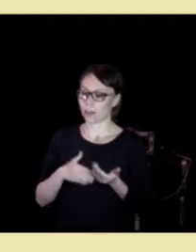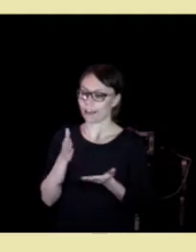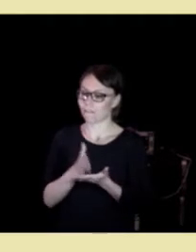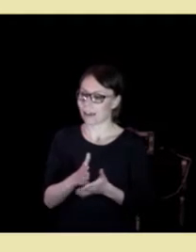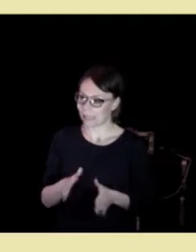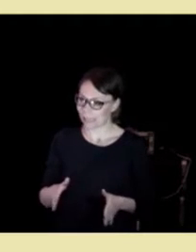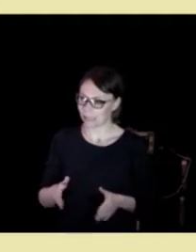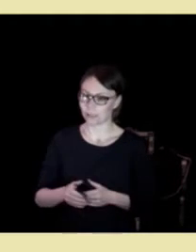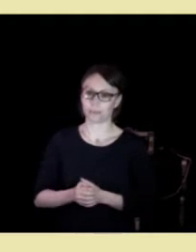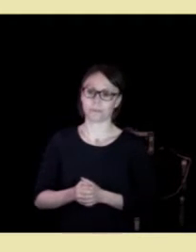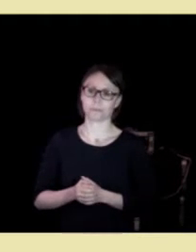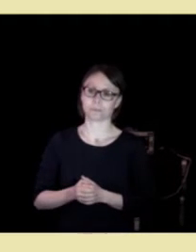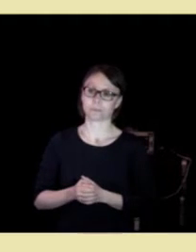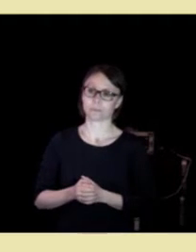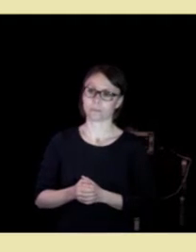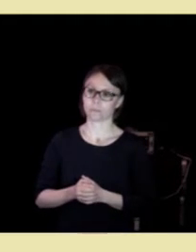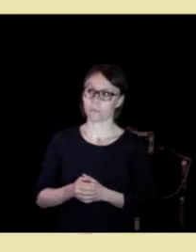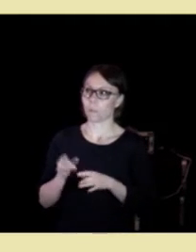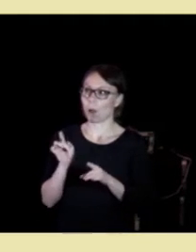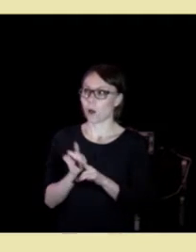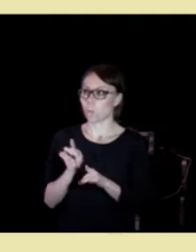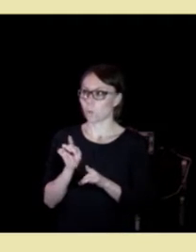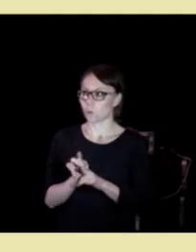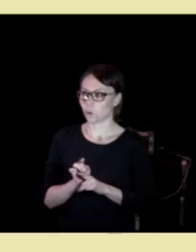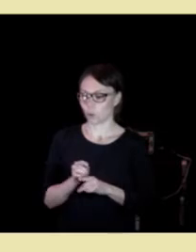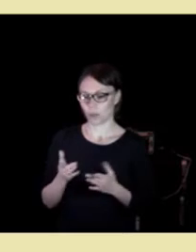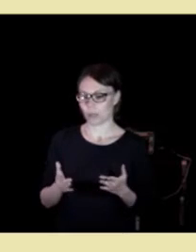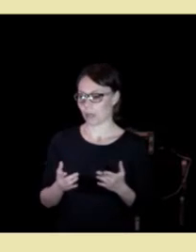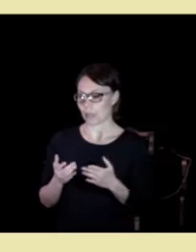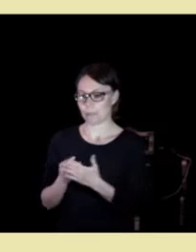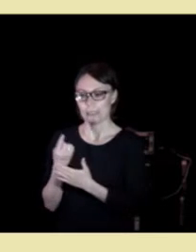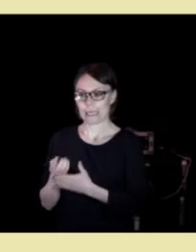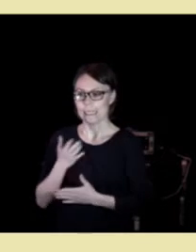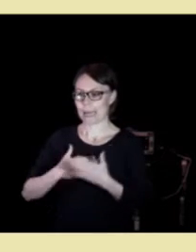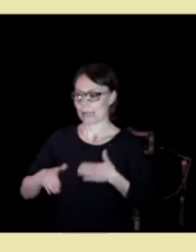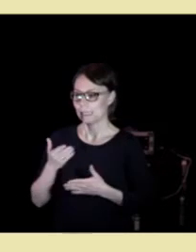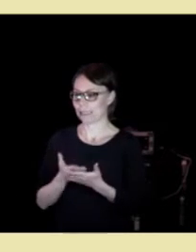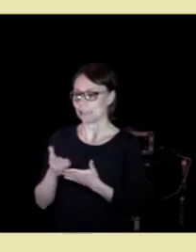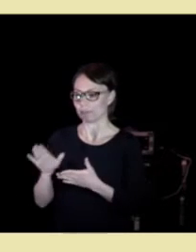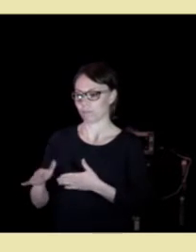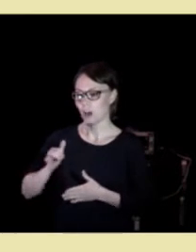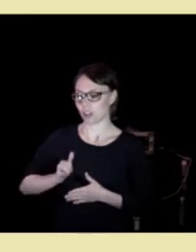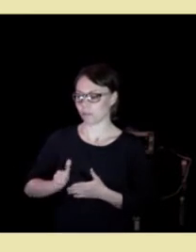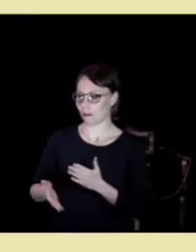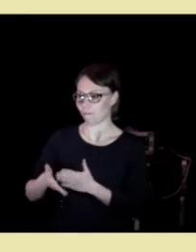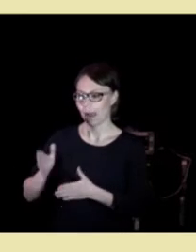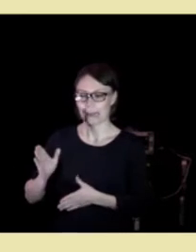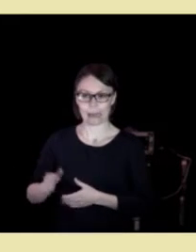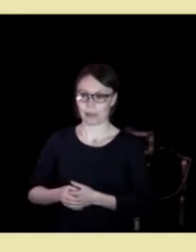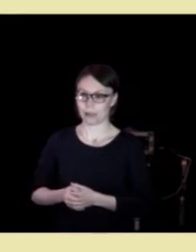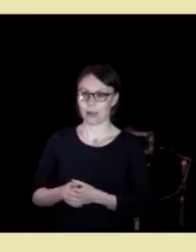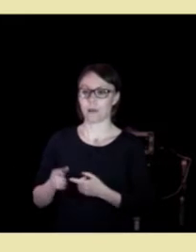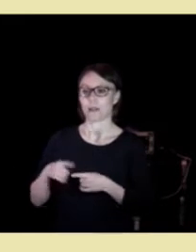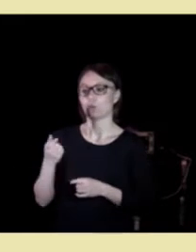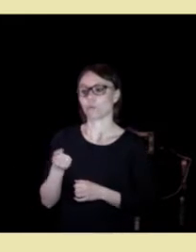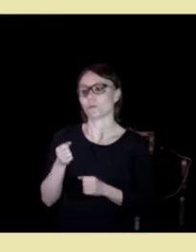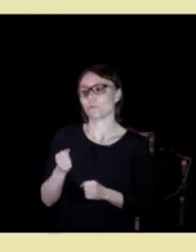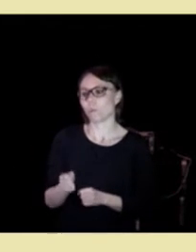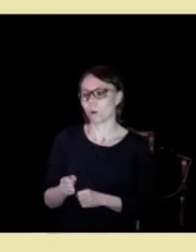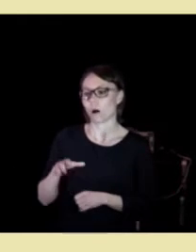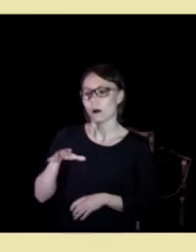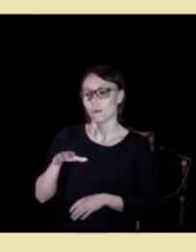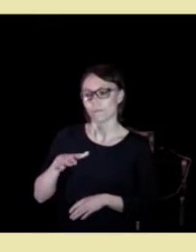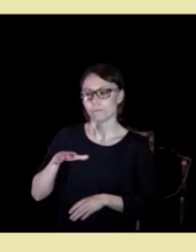avslutter. Det betyr ikke at spesialistelsetjen sitt ansvar slutter, men noen må ha et